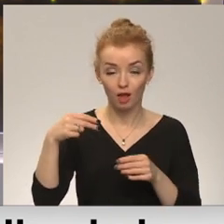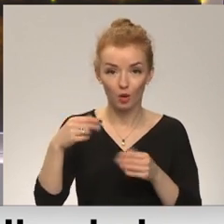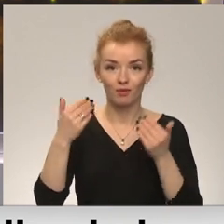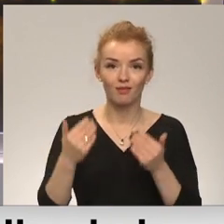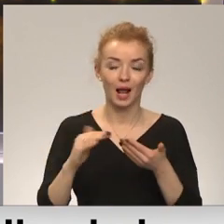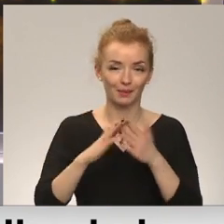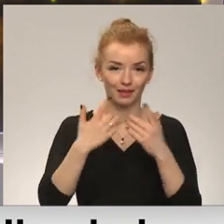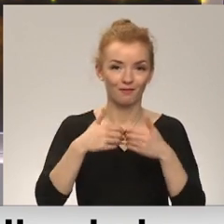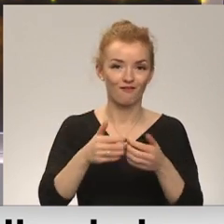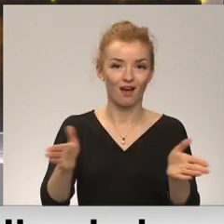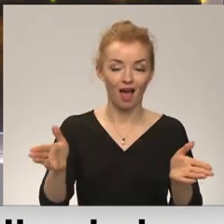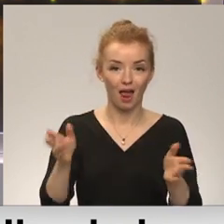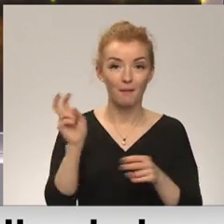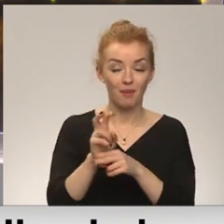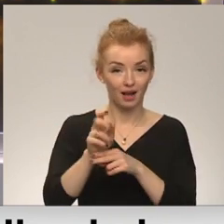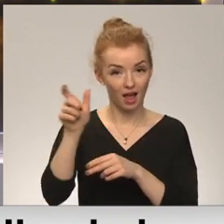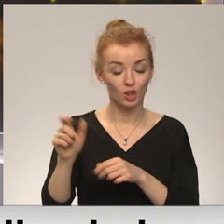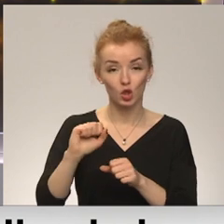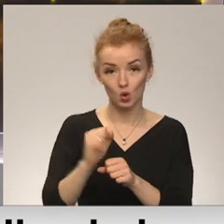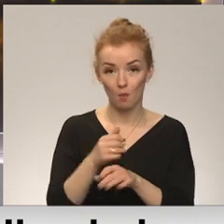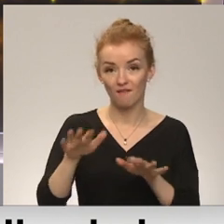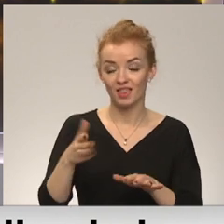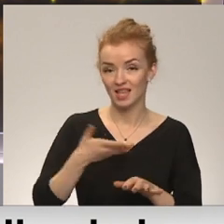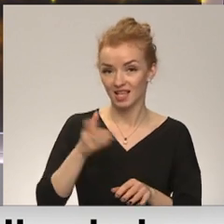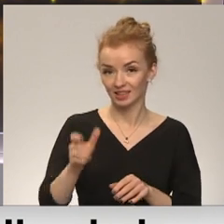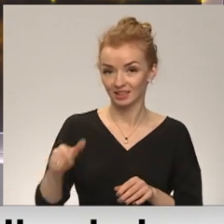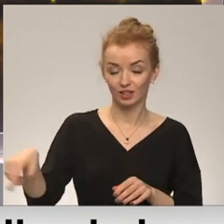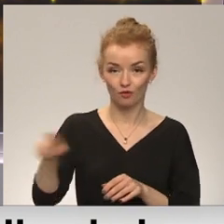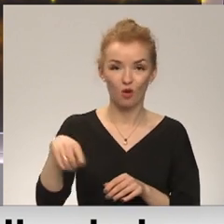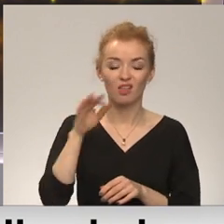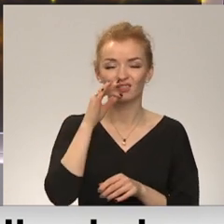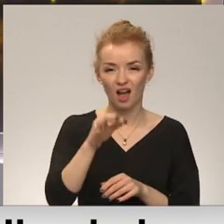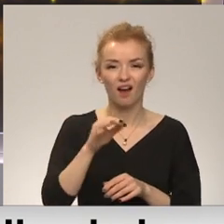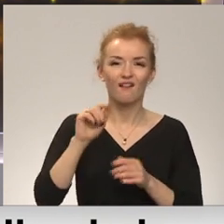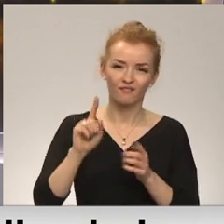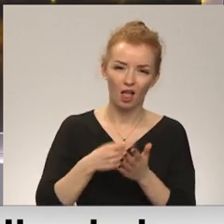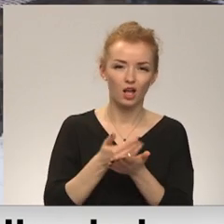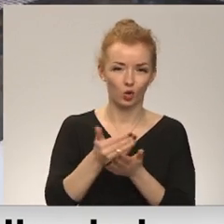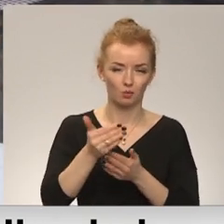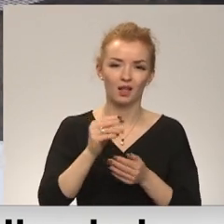vērus durvis apmeklētājiem. Tomēr Cēsvainieši atzīst, ka krāšņajā ēkā darāmā vēl ļoti daudz.